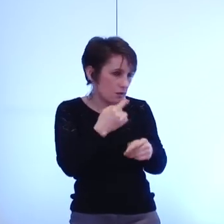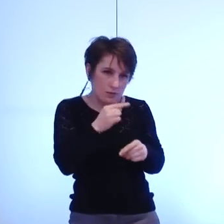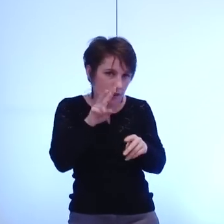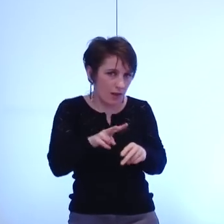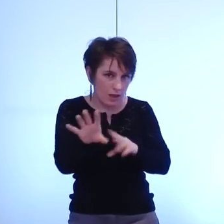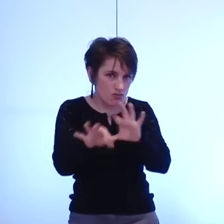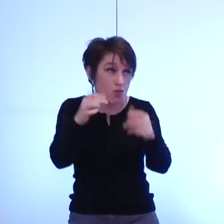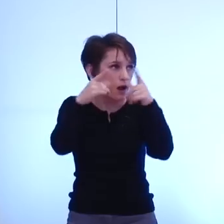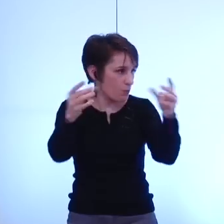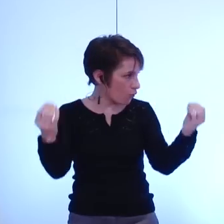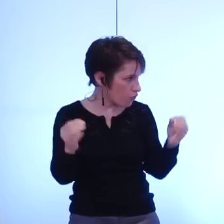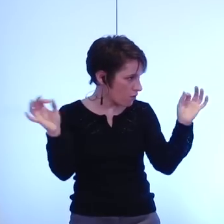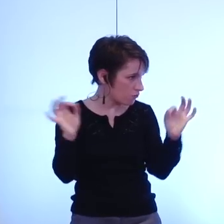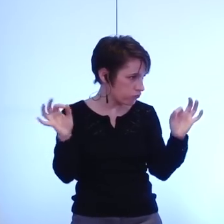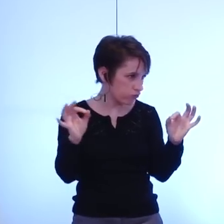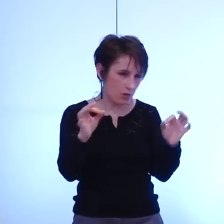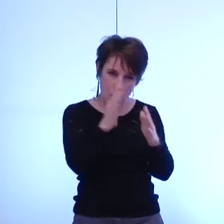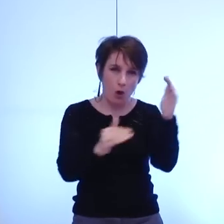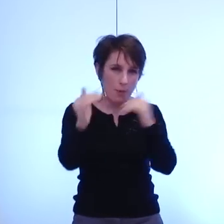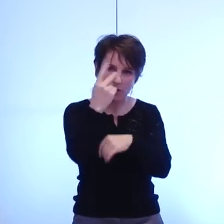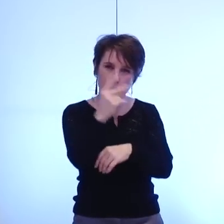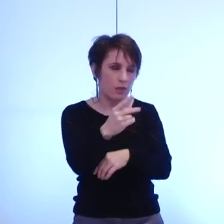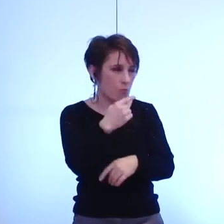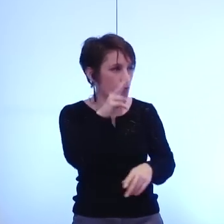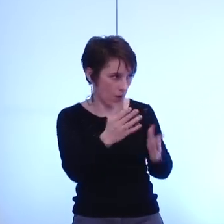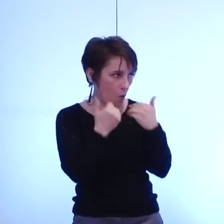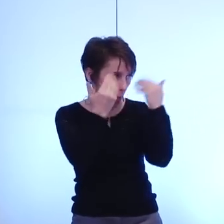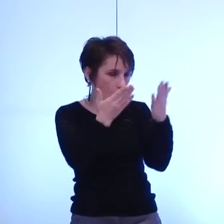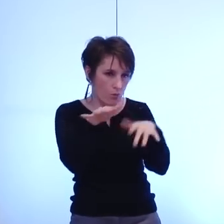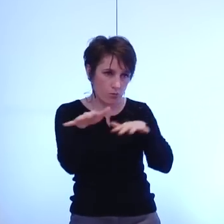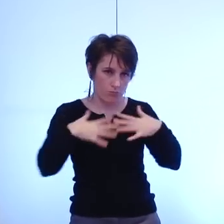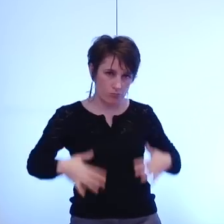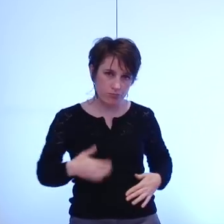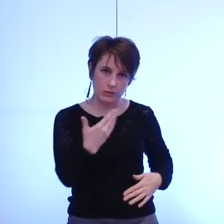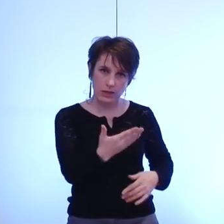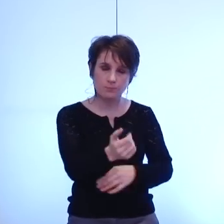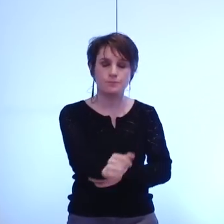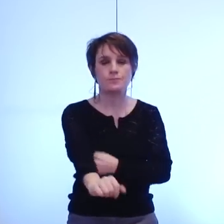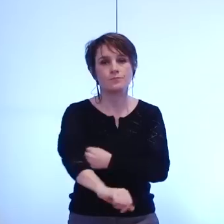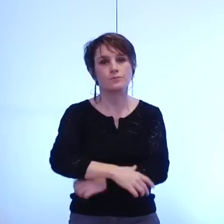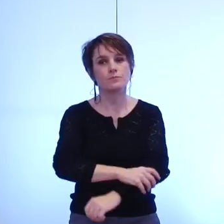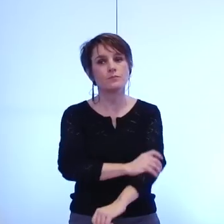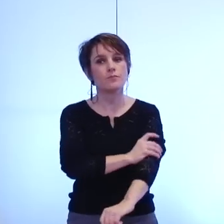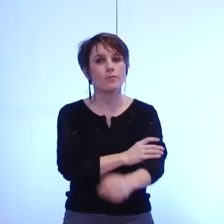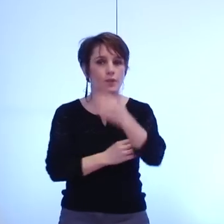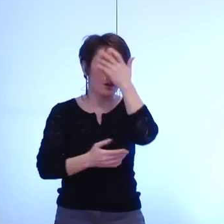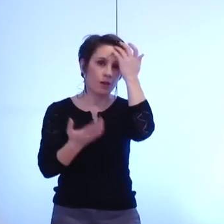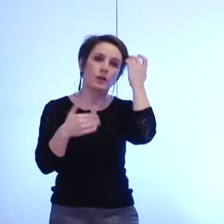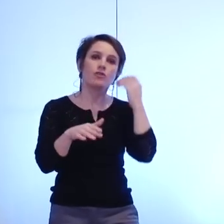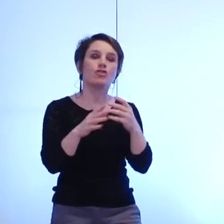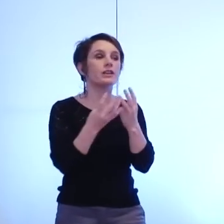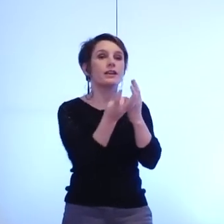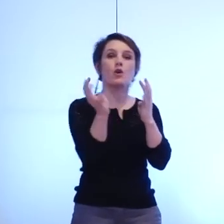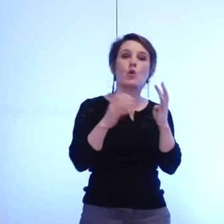et votre majorité ne s'honore pas de surfer sur cette vague. Vous donnez en conseil municipal la parole aux intermittents